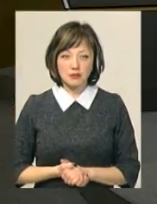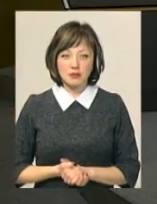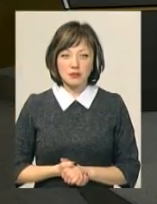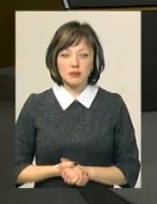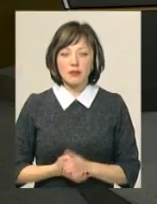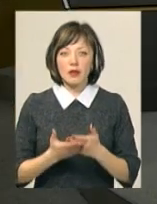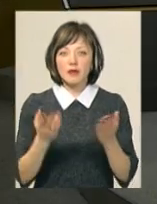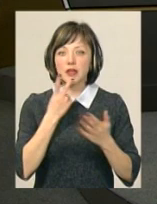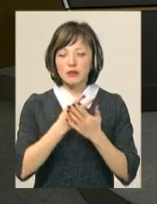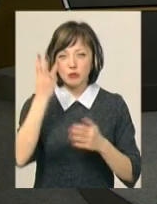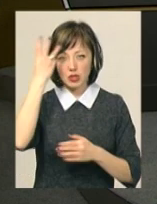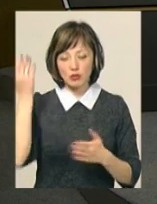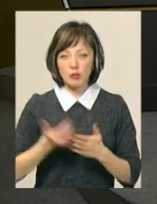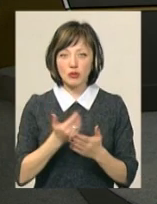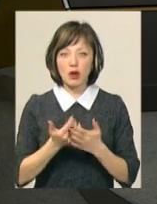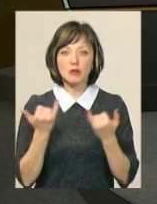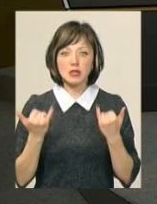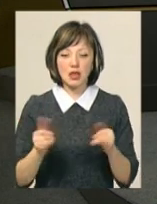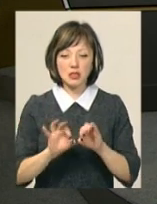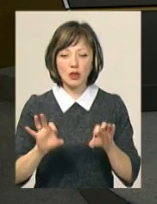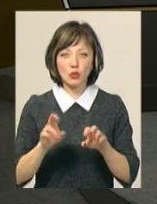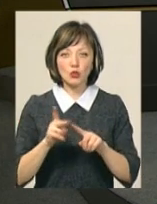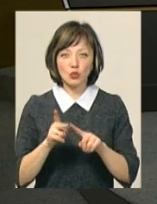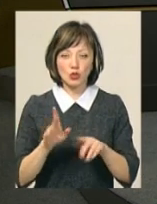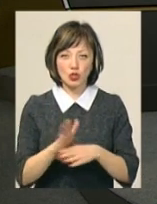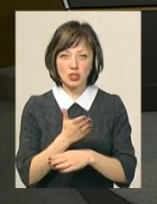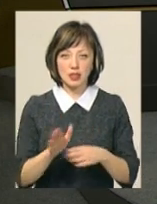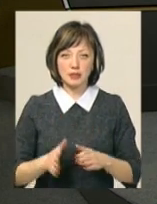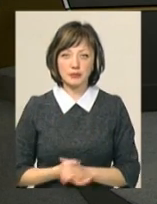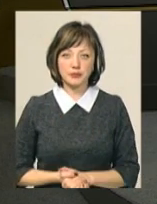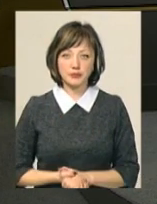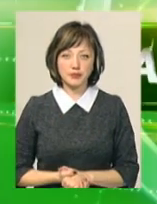Ви дивитеся Подільську панораму і зараз анонс її другої частини.